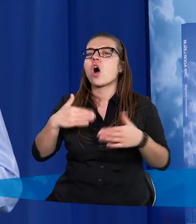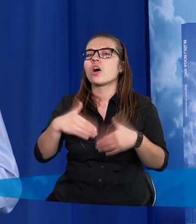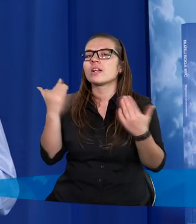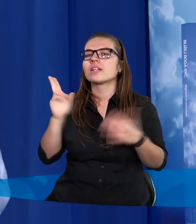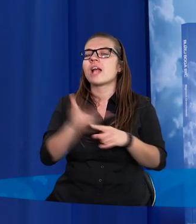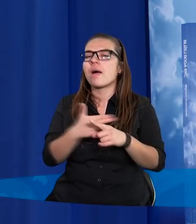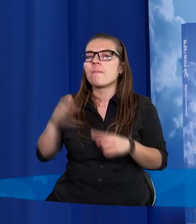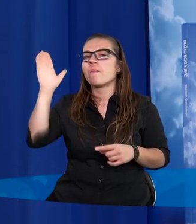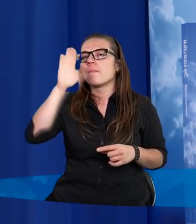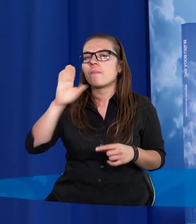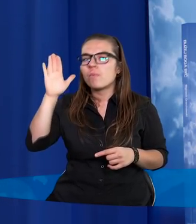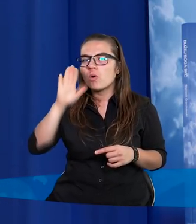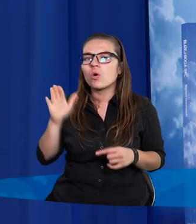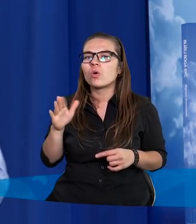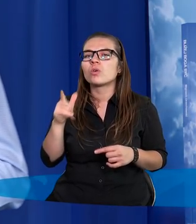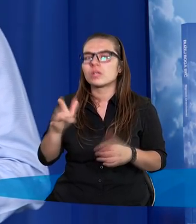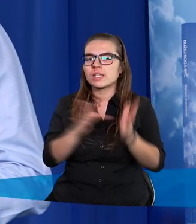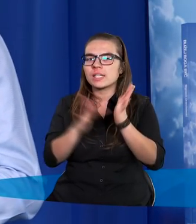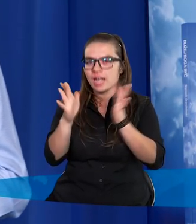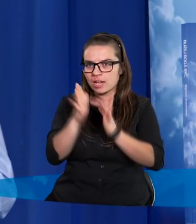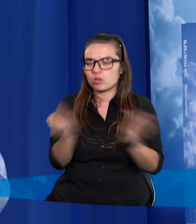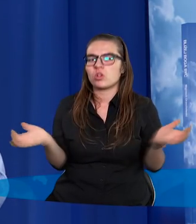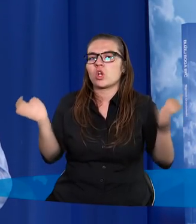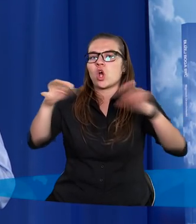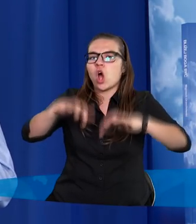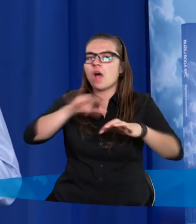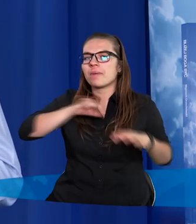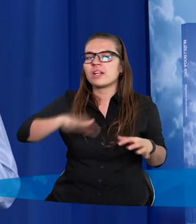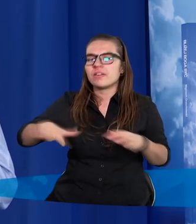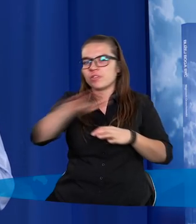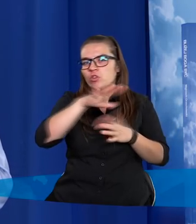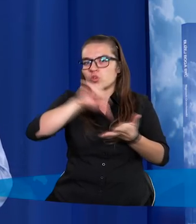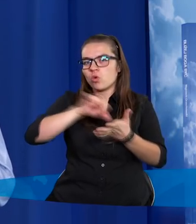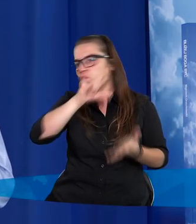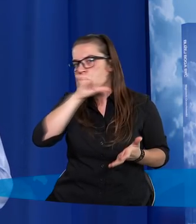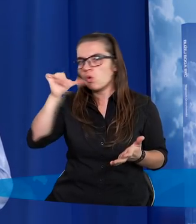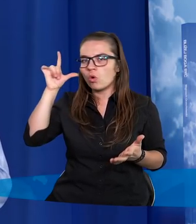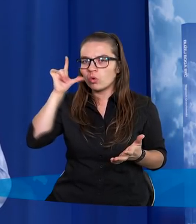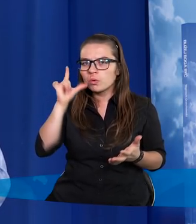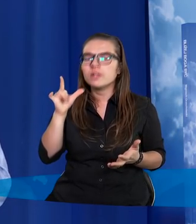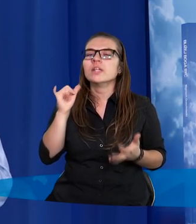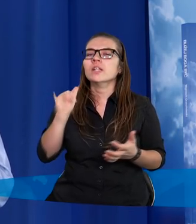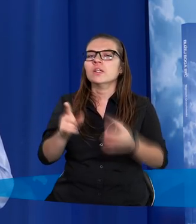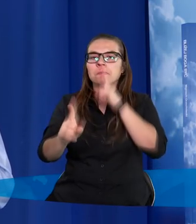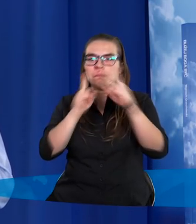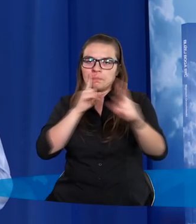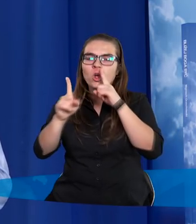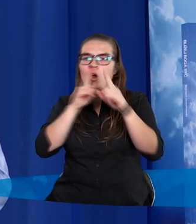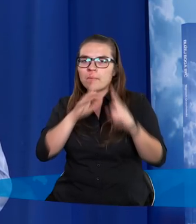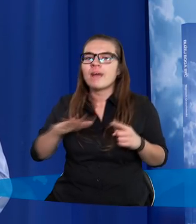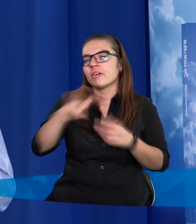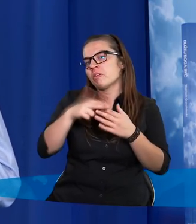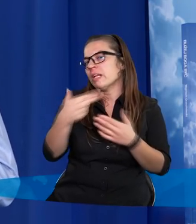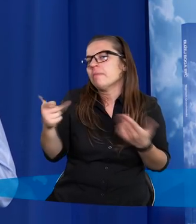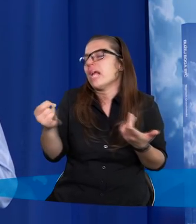kiedy Pan Bóg, Pan Jezus zgromadzi przed sobą wszystkich ludzi i będzie z nimi rozmawiał na temat tego,